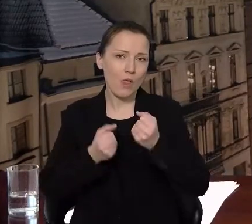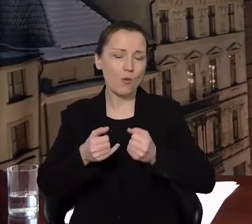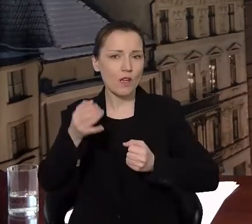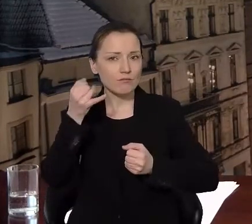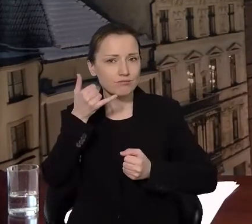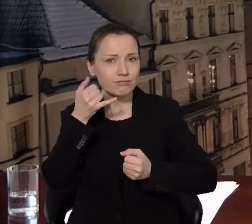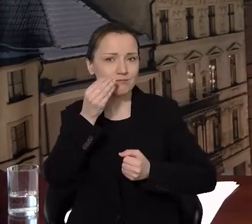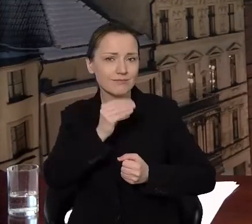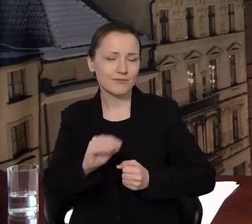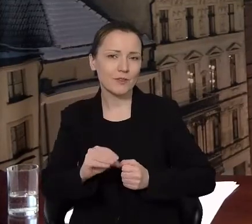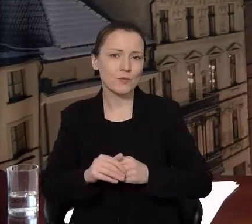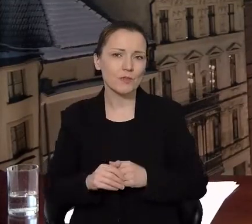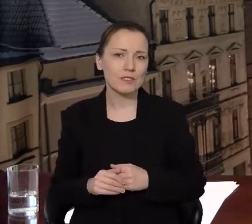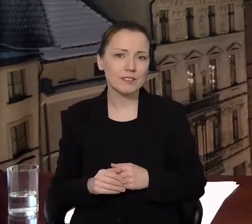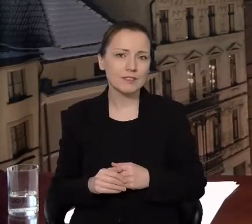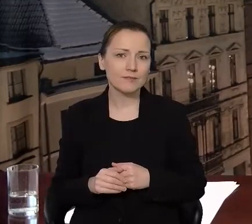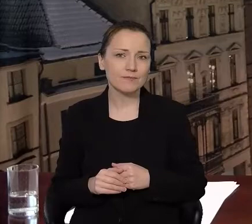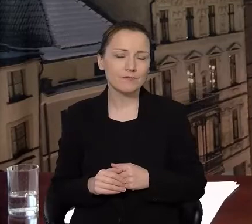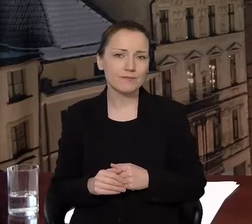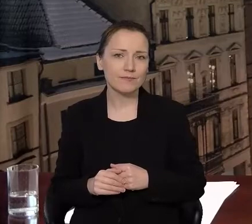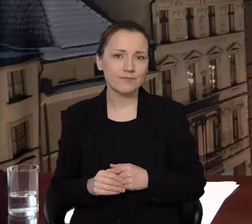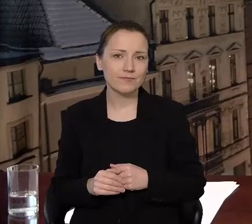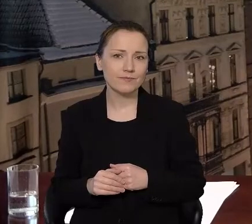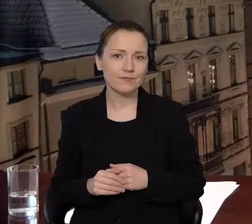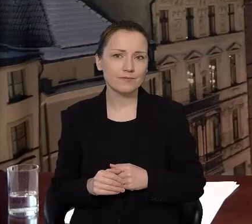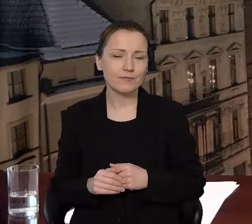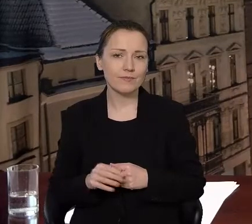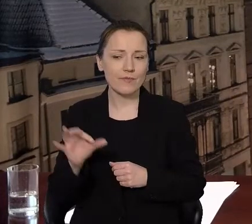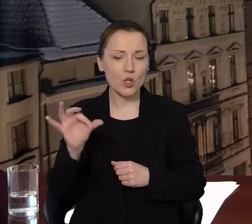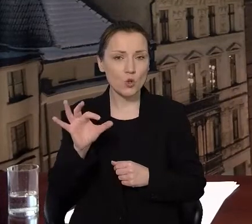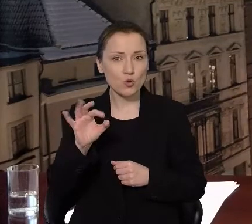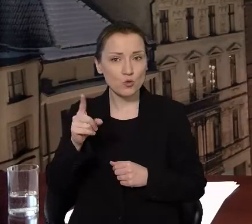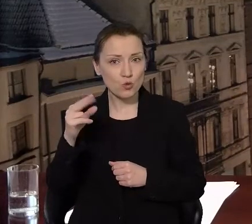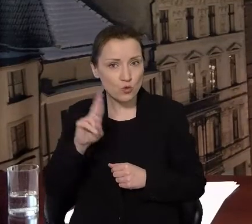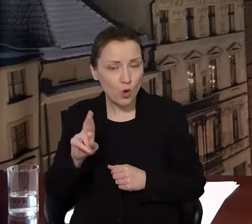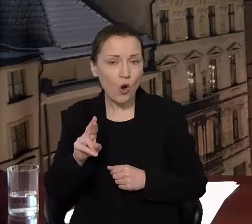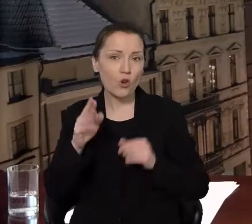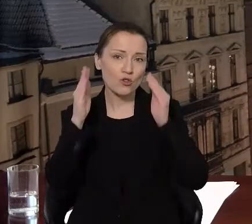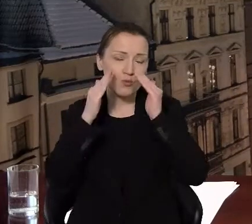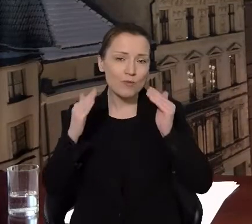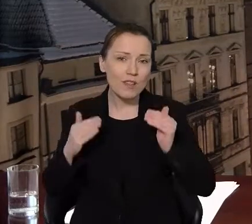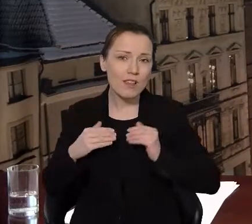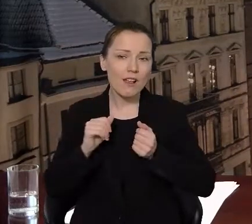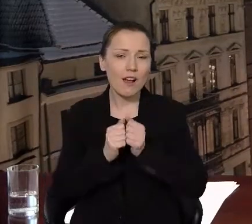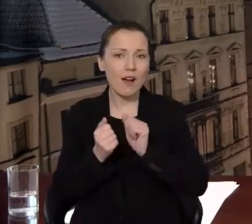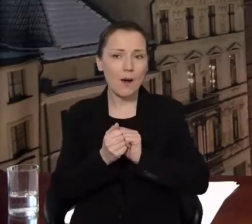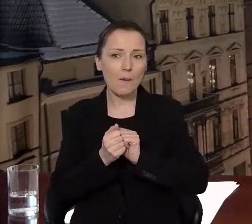poprzez SOR czy Izbę Przyjęć, bo